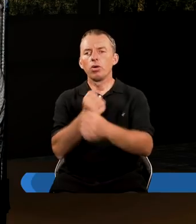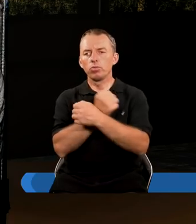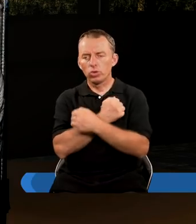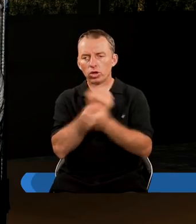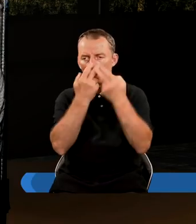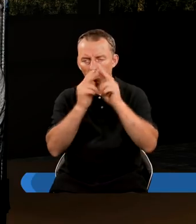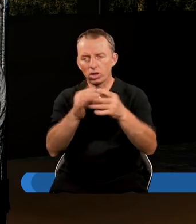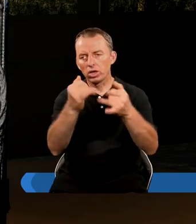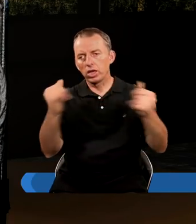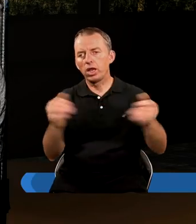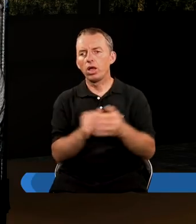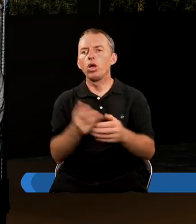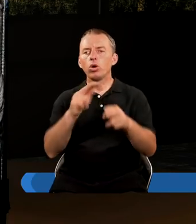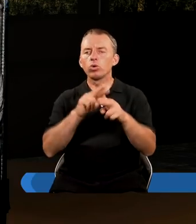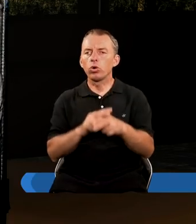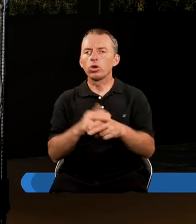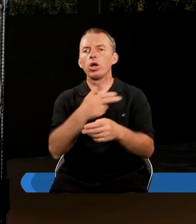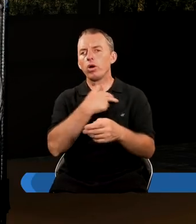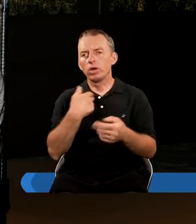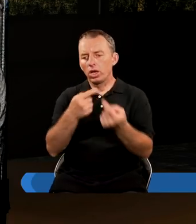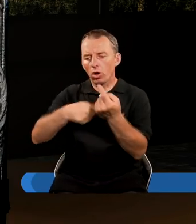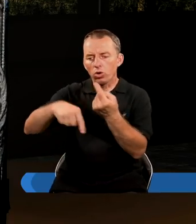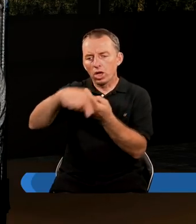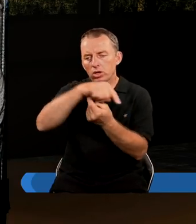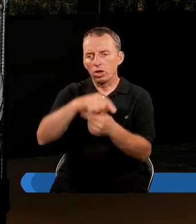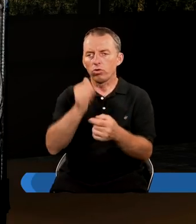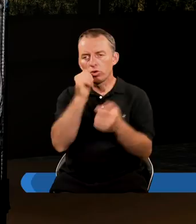miłość okazywali innym, którzy nas otaczają,